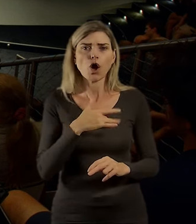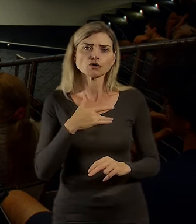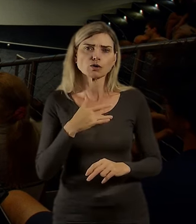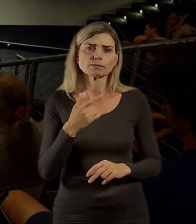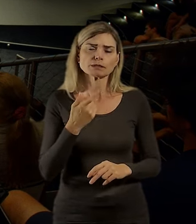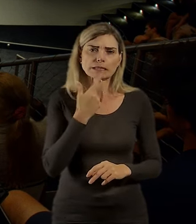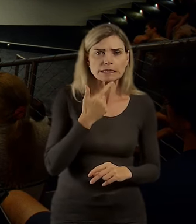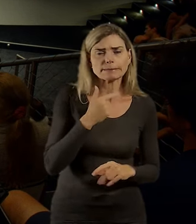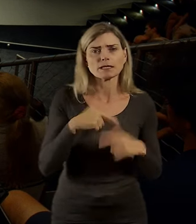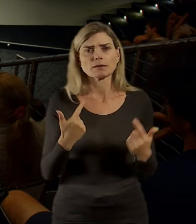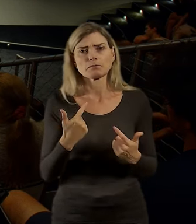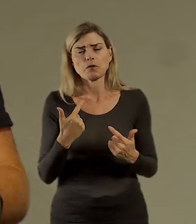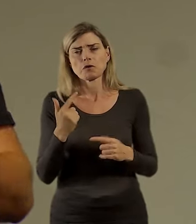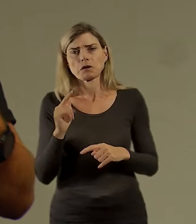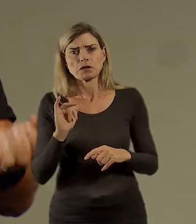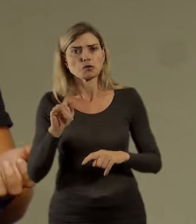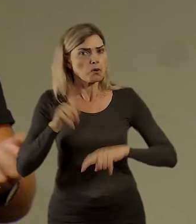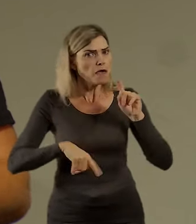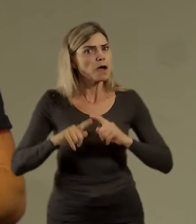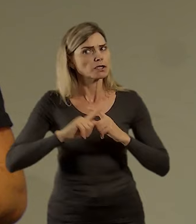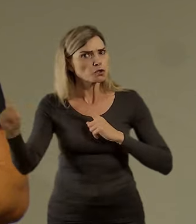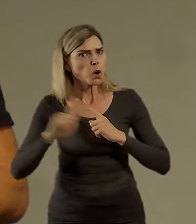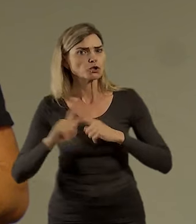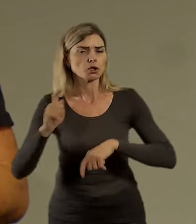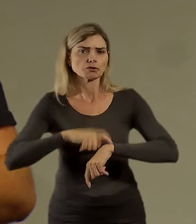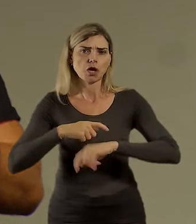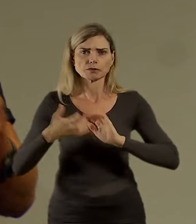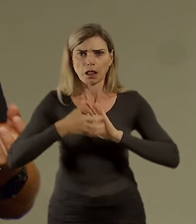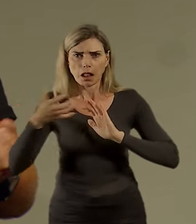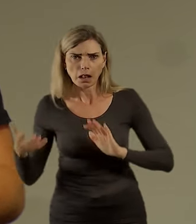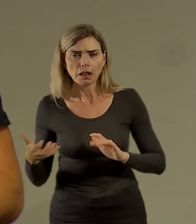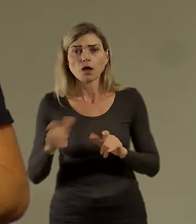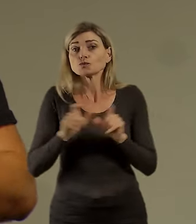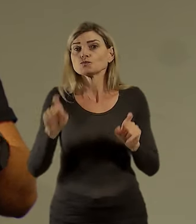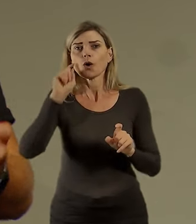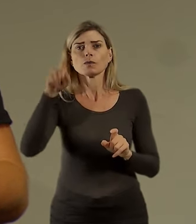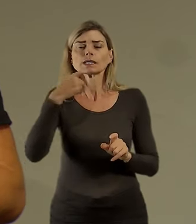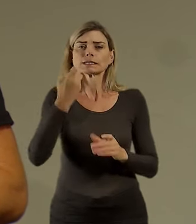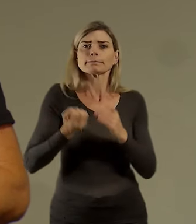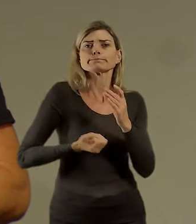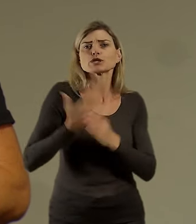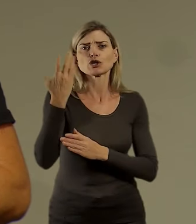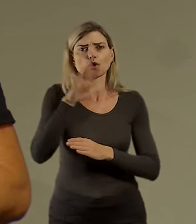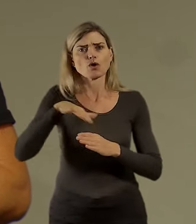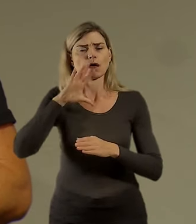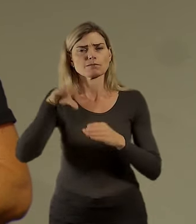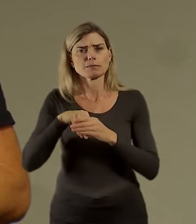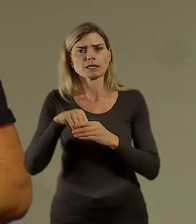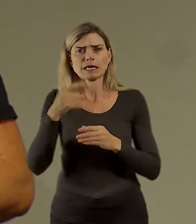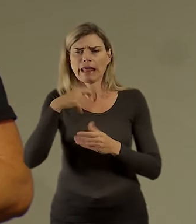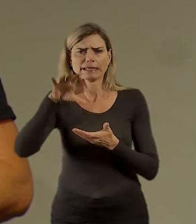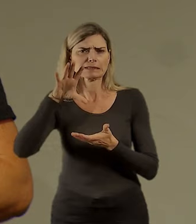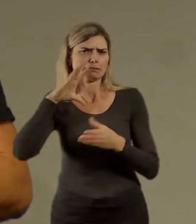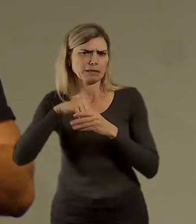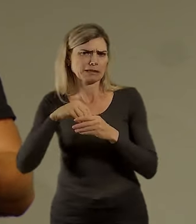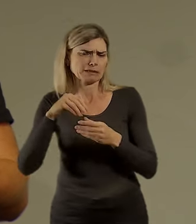mu to nevadí dojíždět delší dobu, když chce bydlet třeba blízko přírodě. Blízko nějaké místa, které se mu líbí.